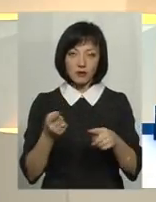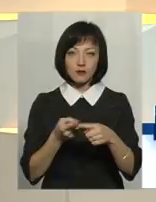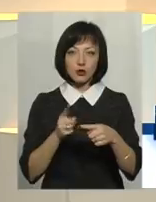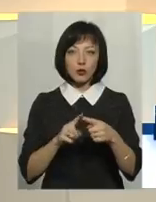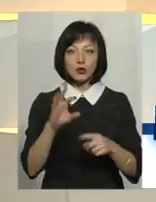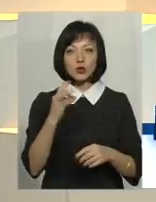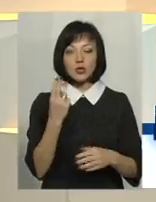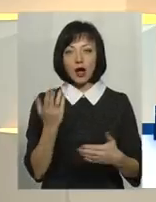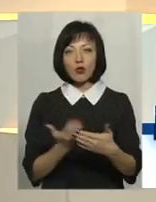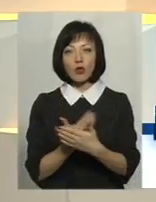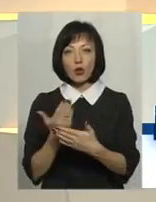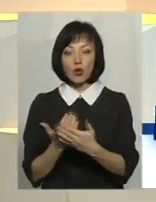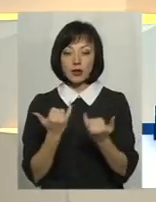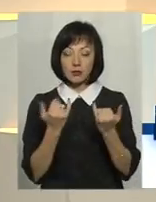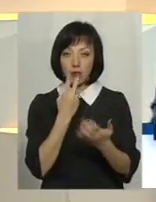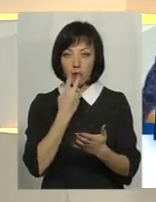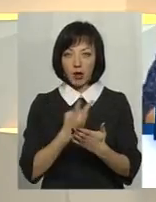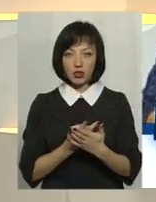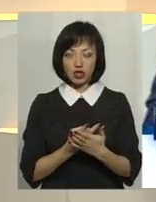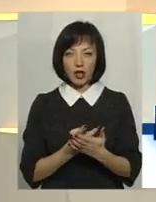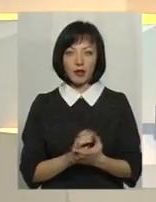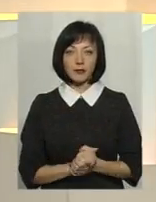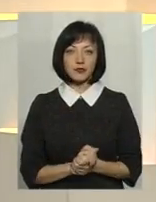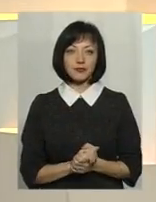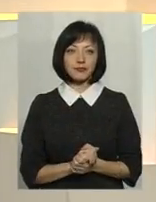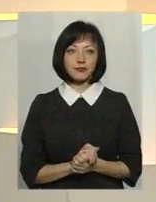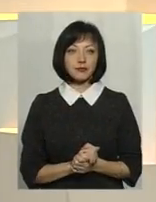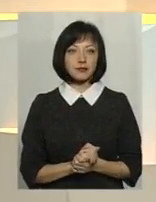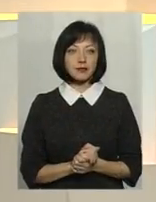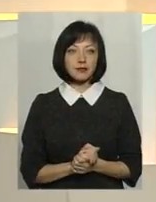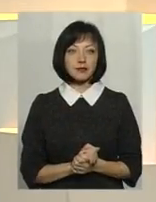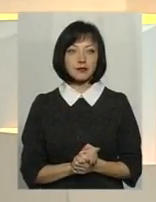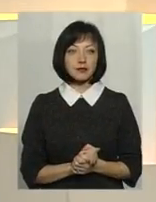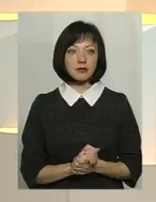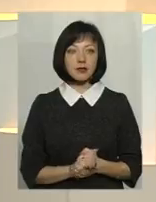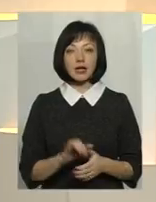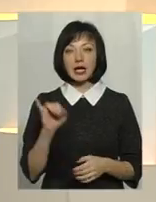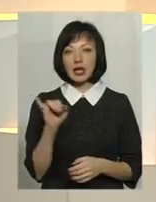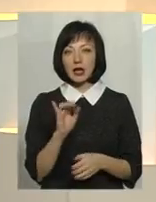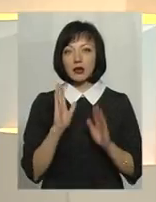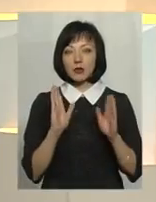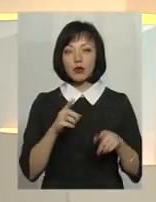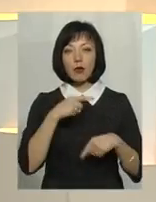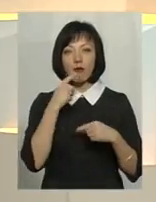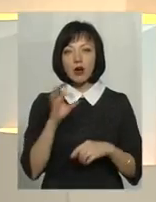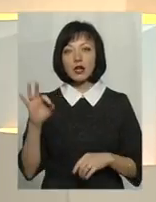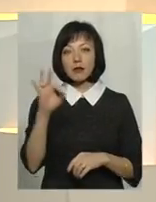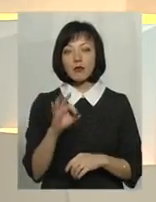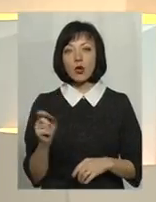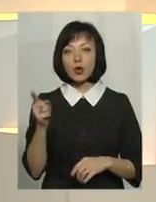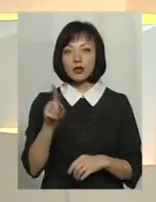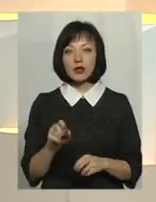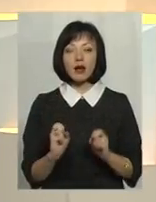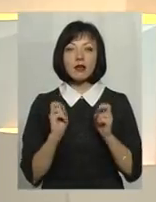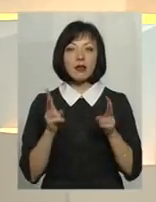соціальному ролику, який ви щойно побачили. І говоритимемо про те, як